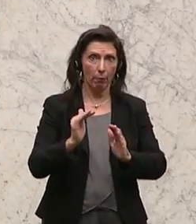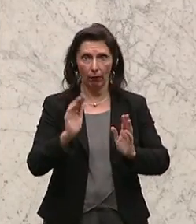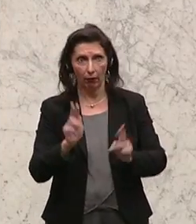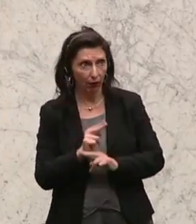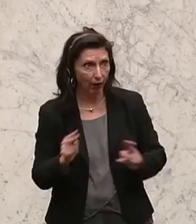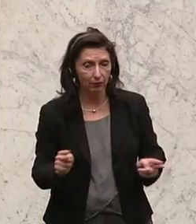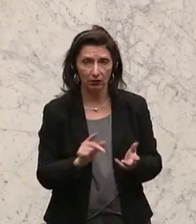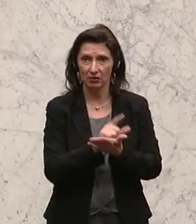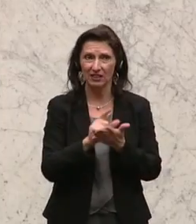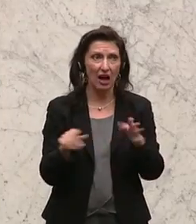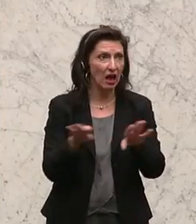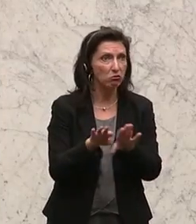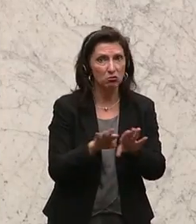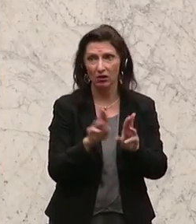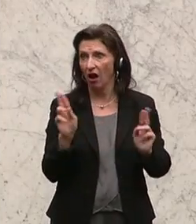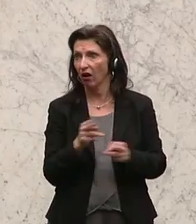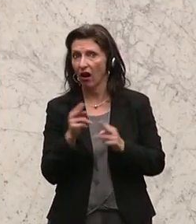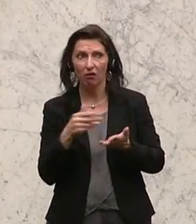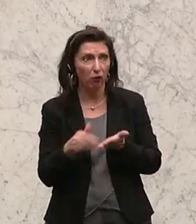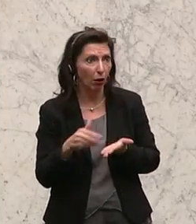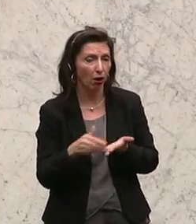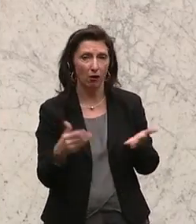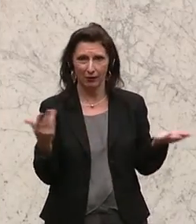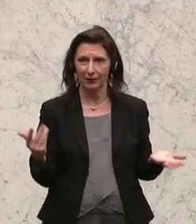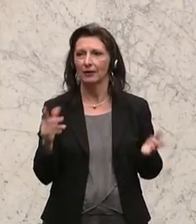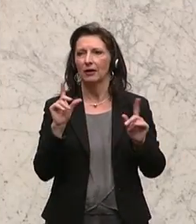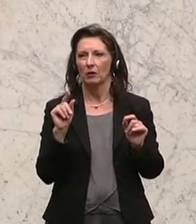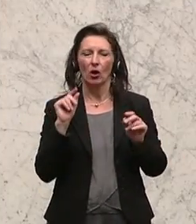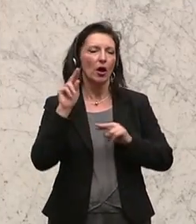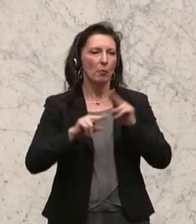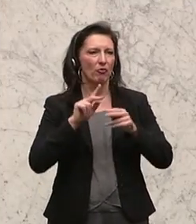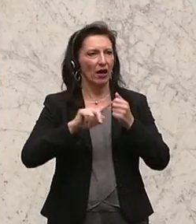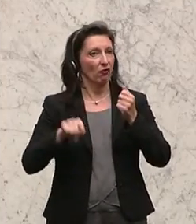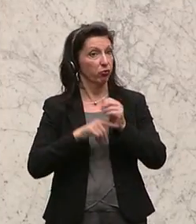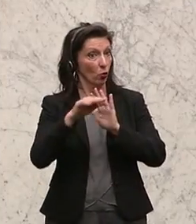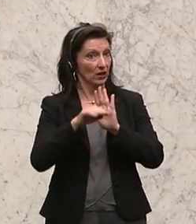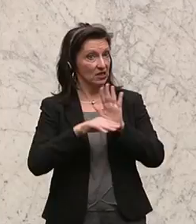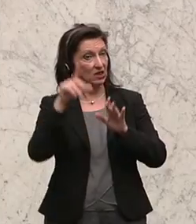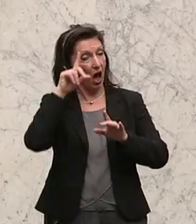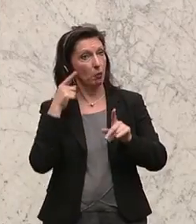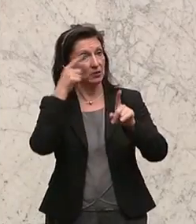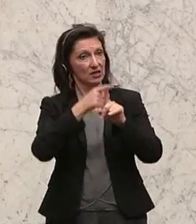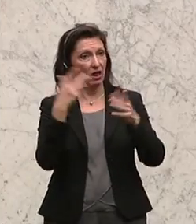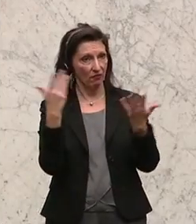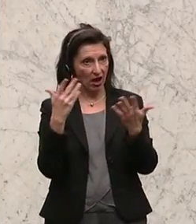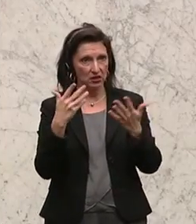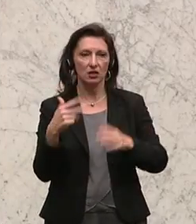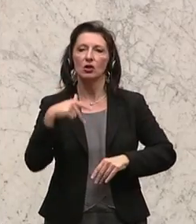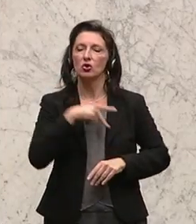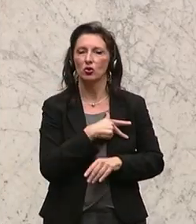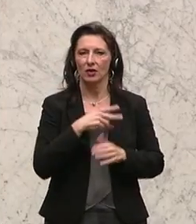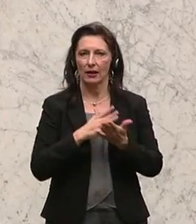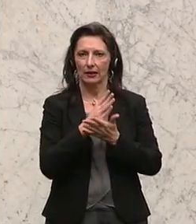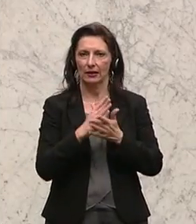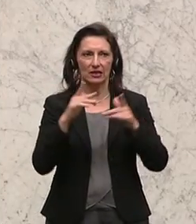können den Zeitausgleich nicht konsumieren. Als wesentliches Ziel des Pflegefondsgesetzes wird die Harmonisierung der sozialen Dienstleistungen